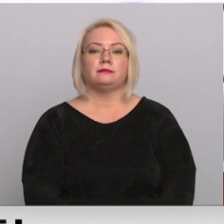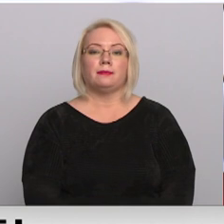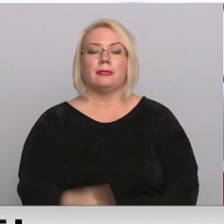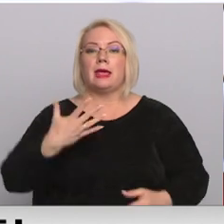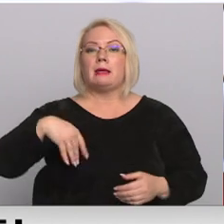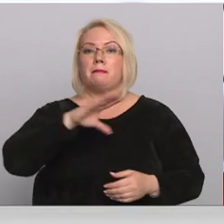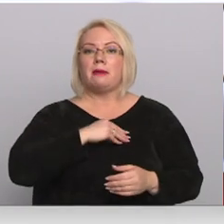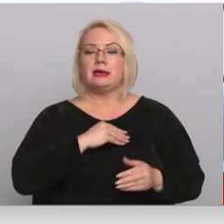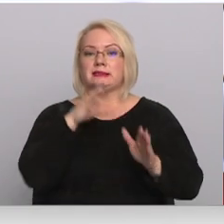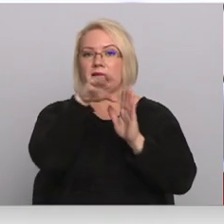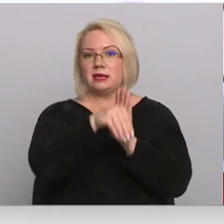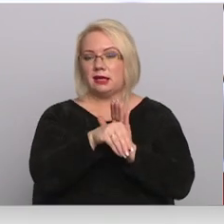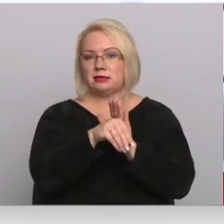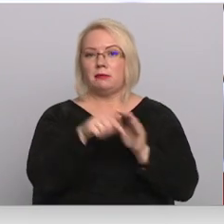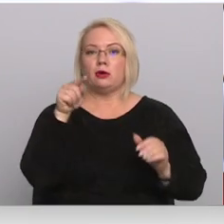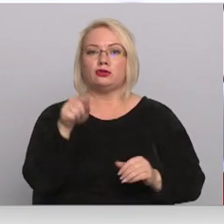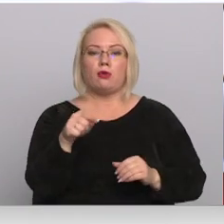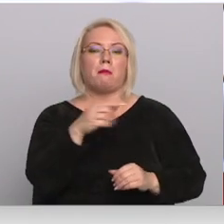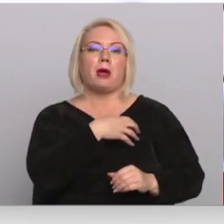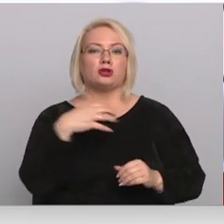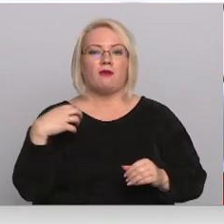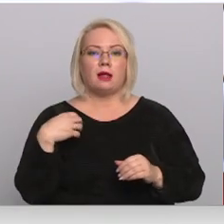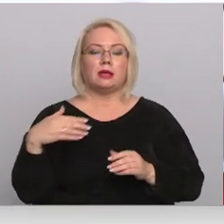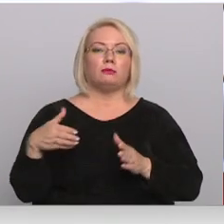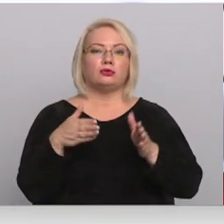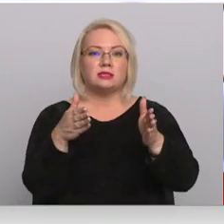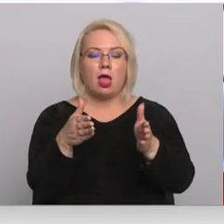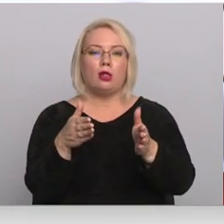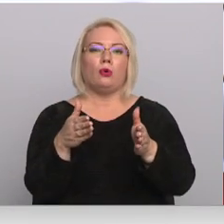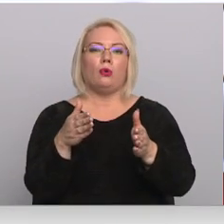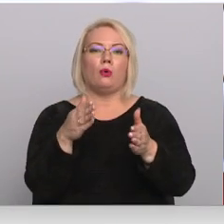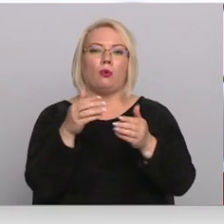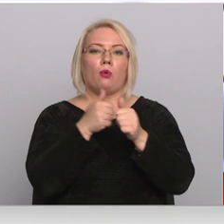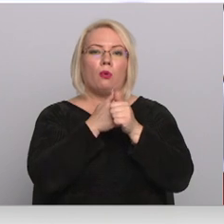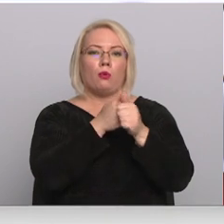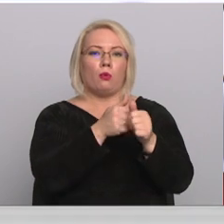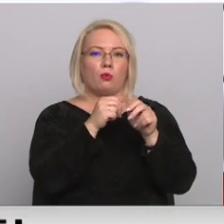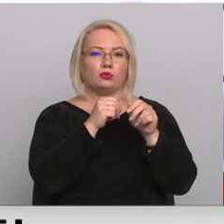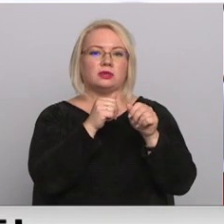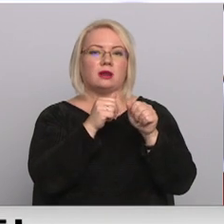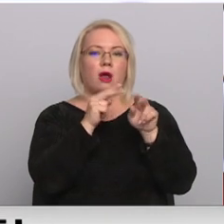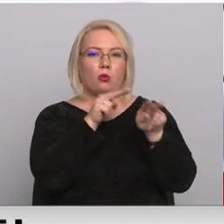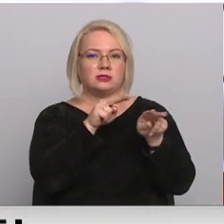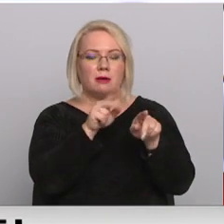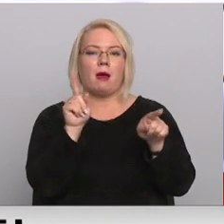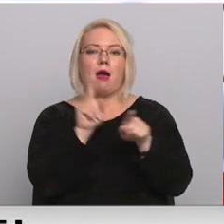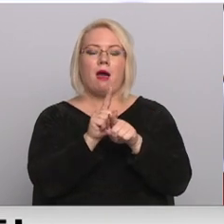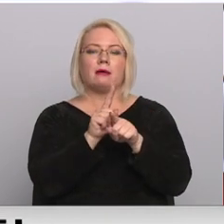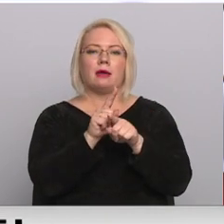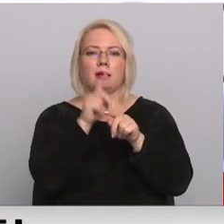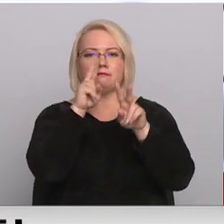Mēs iesaistamies šo pašvaldību ceļu uzraudzībā. Protams, mēs apsakojam arī katru